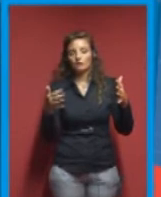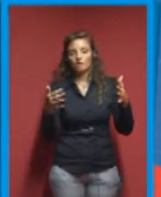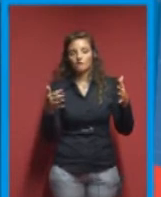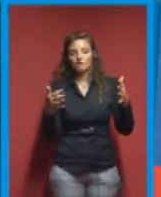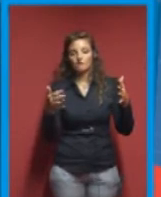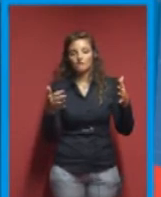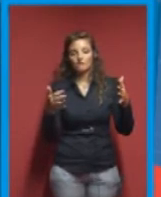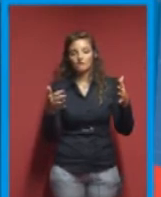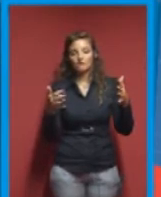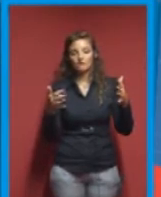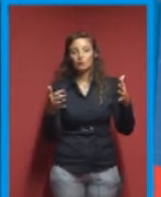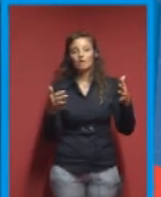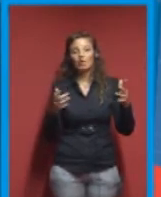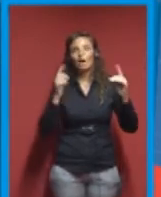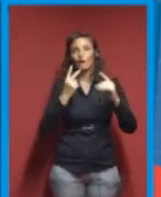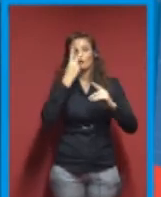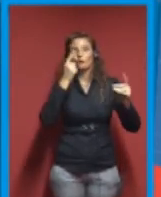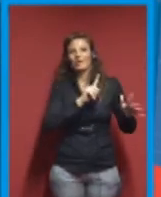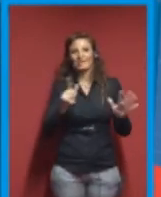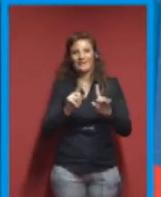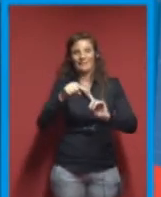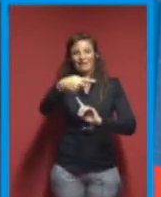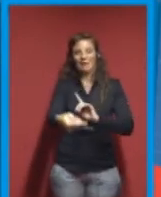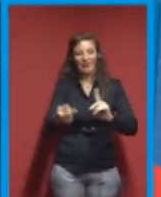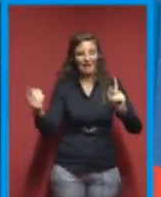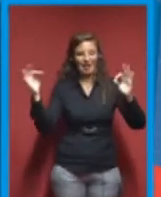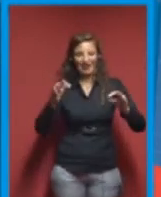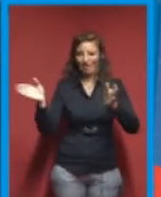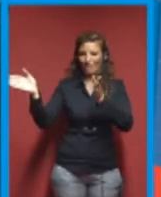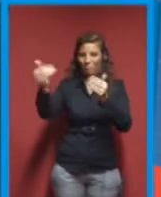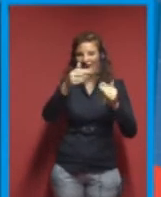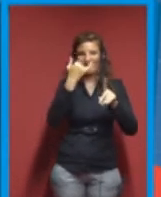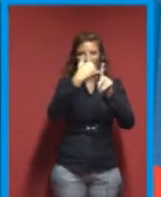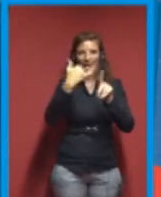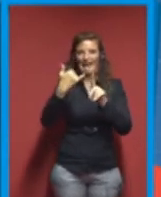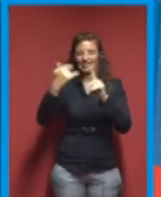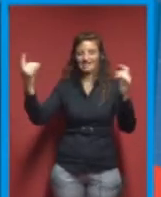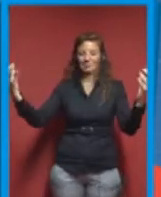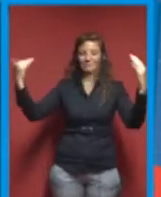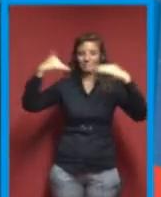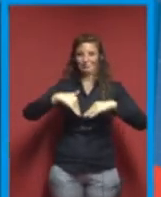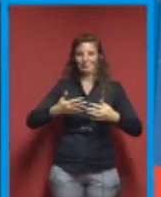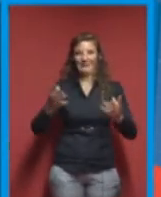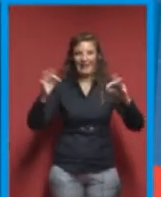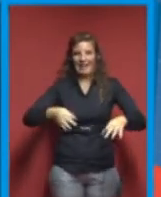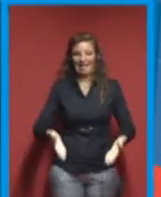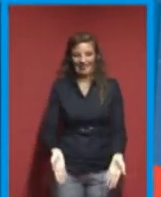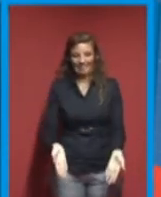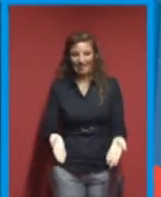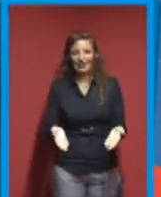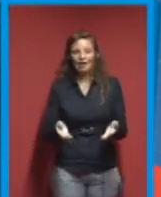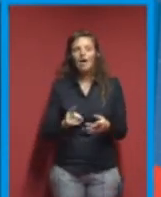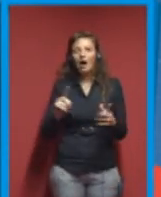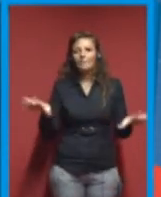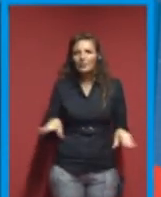Due settimane dopo arrivano tutta una serie di pezzi, poi